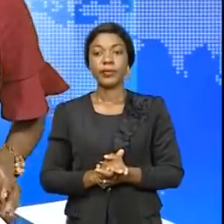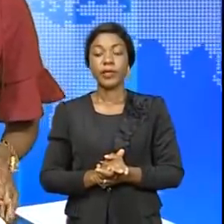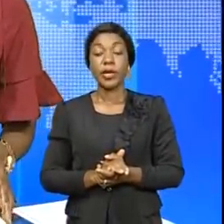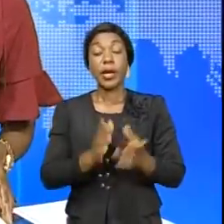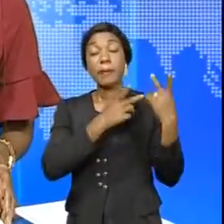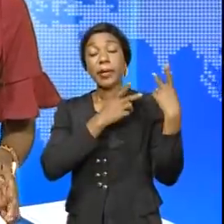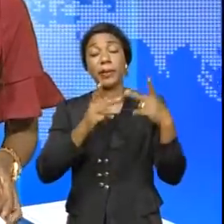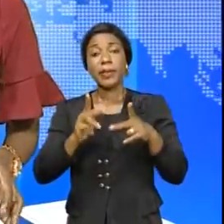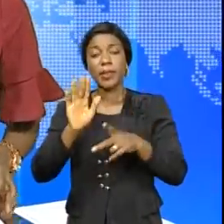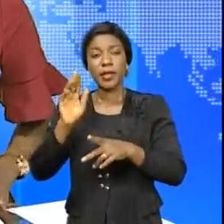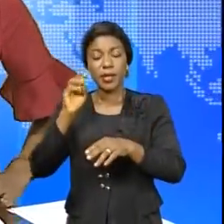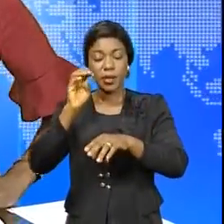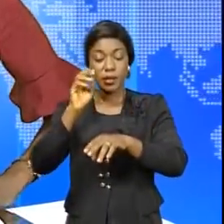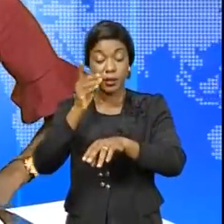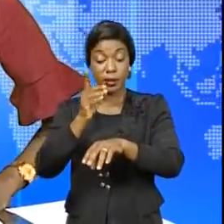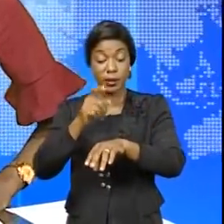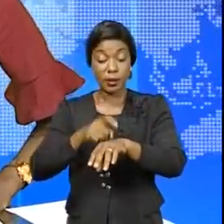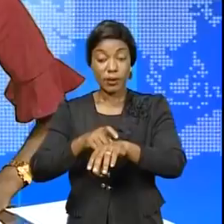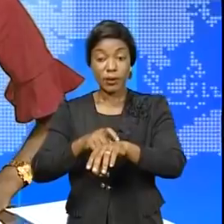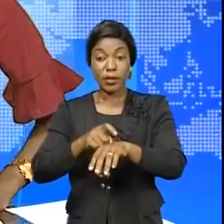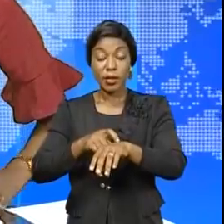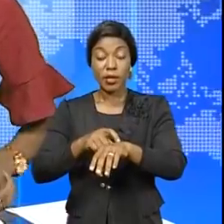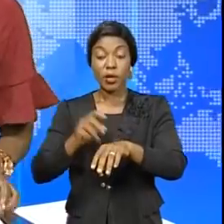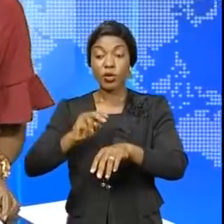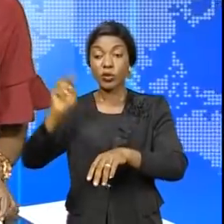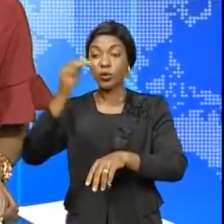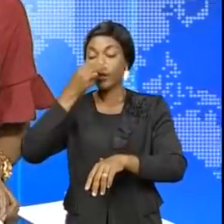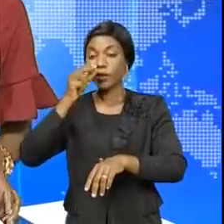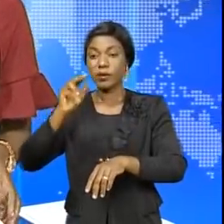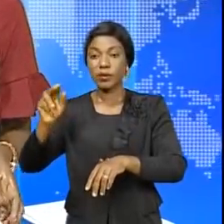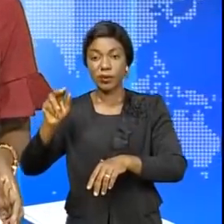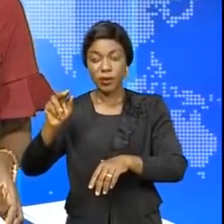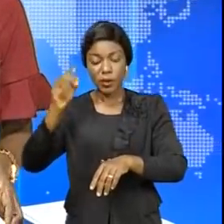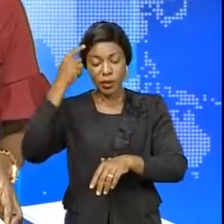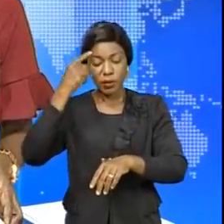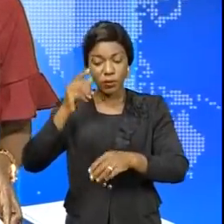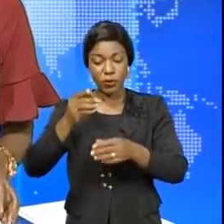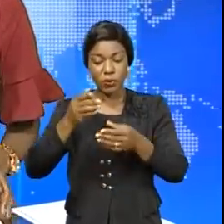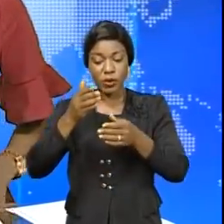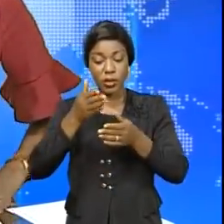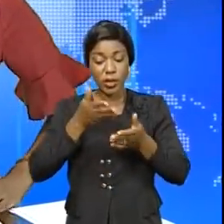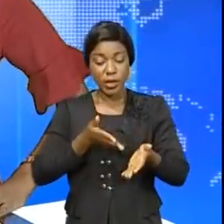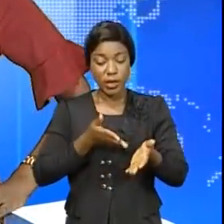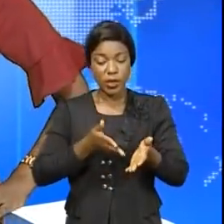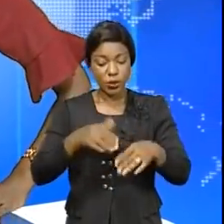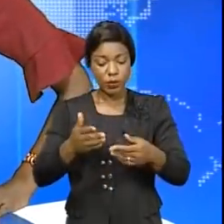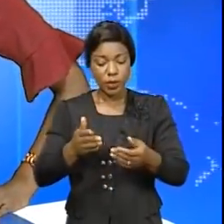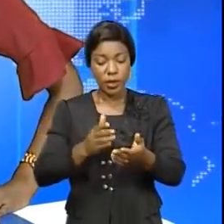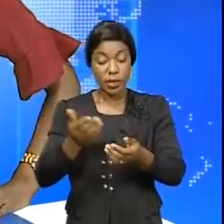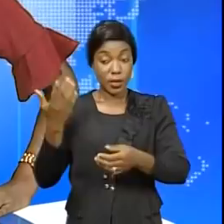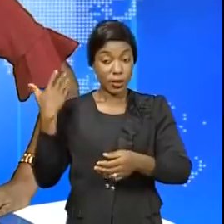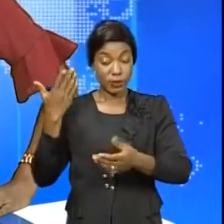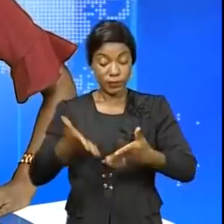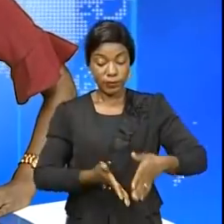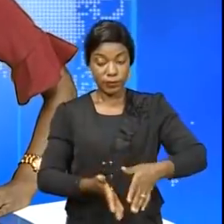Pendant ce temps, au Nord Kivu, plusieurs matériaux de construction du système de canalisation d'eau dans les sites miniers de l'axe